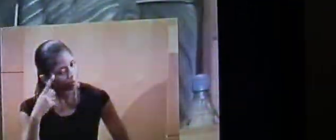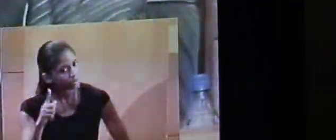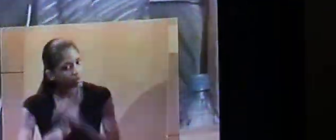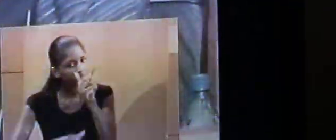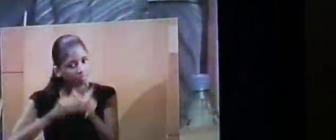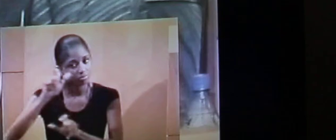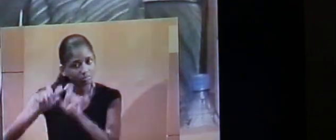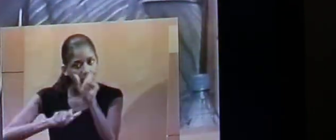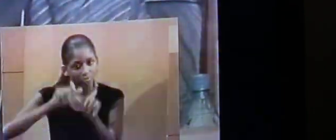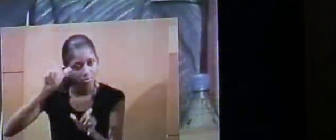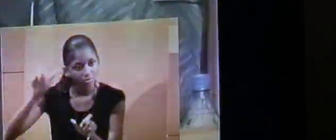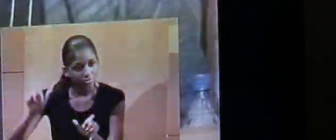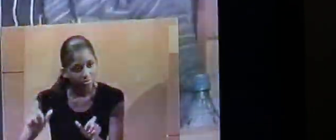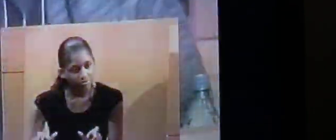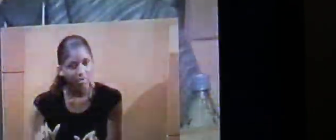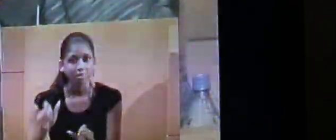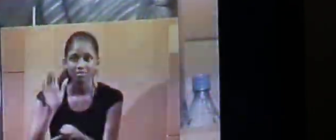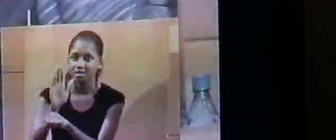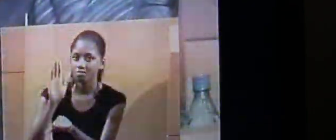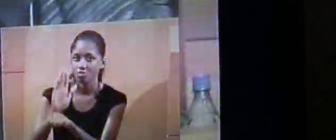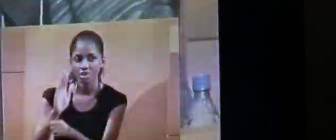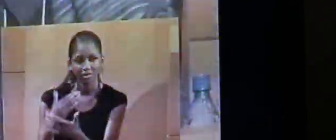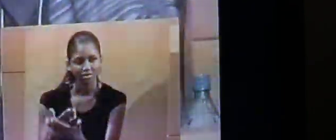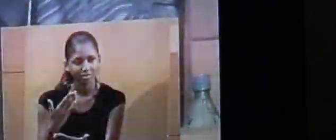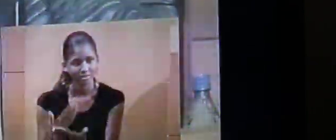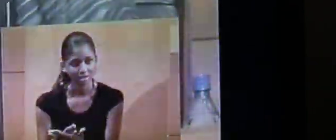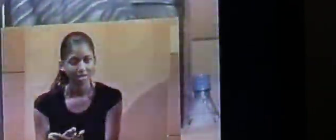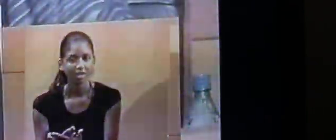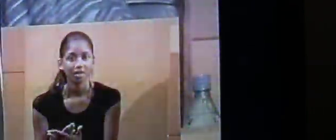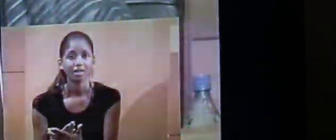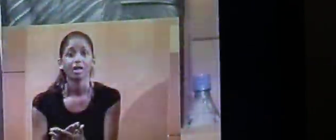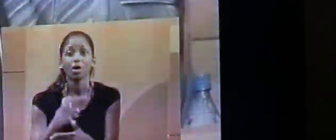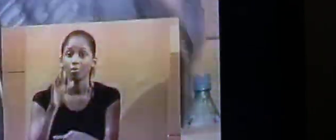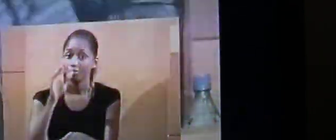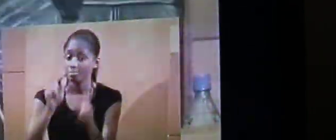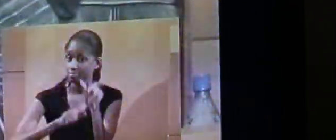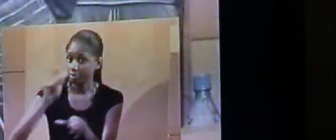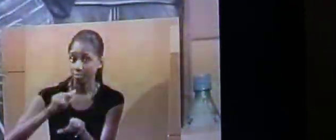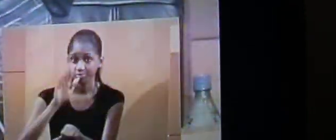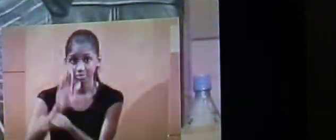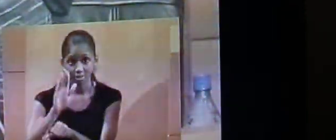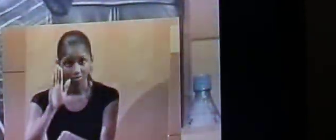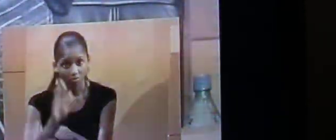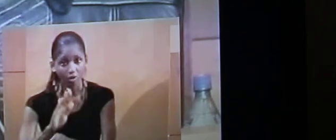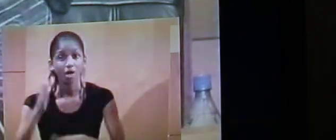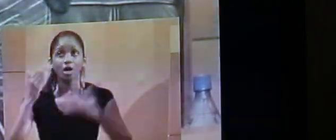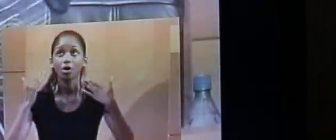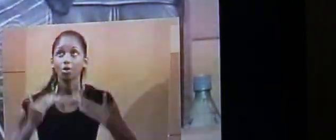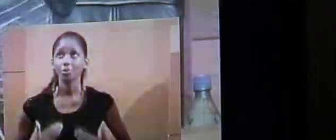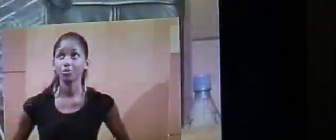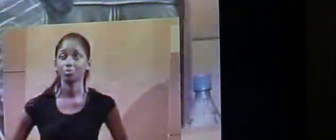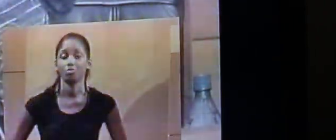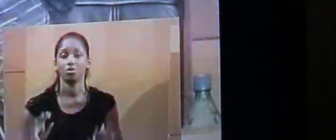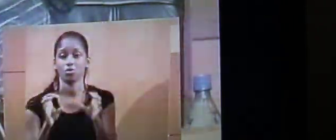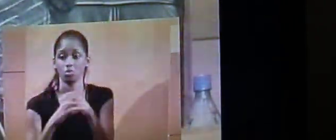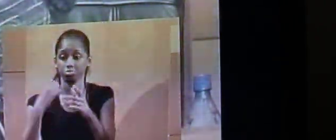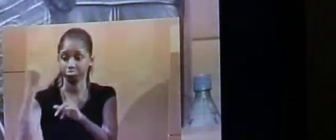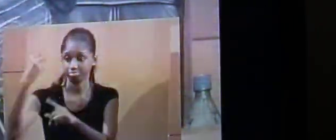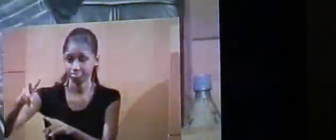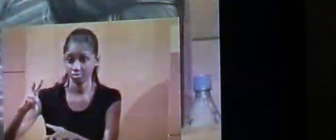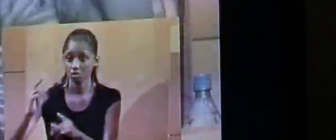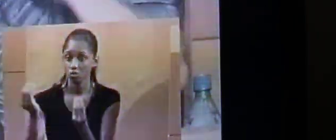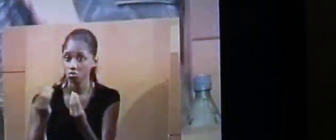peuple sera témoin de cela. sera témoin du comportement de vos militants en haut